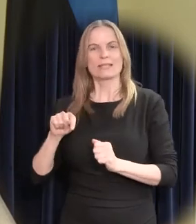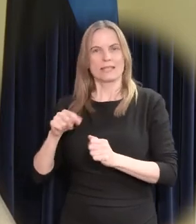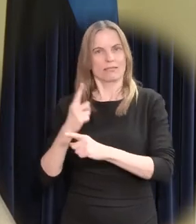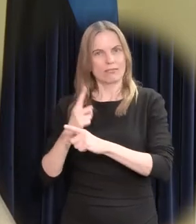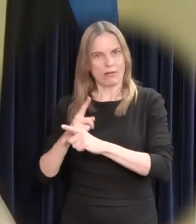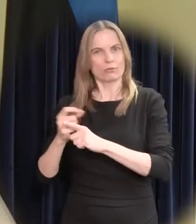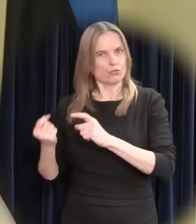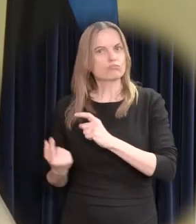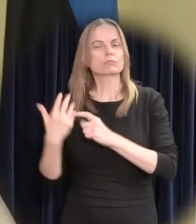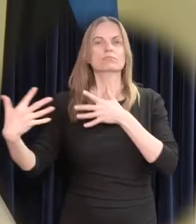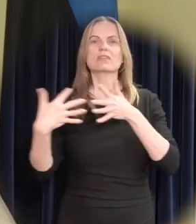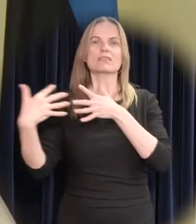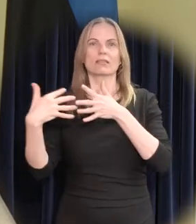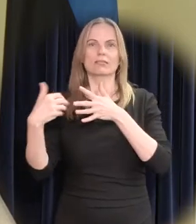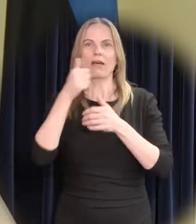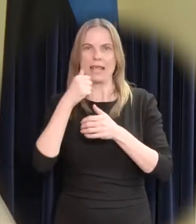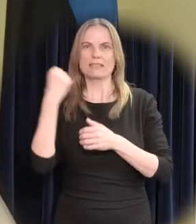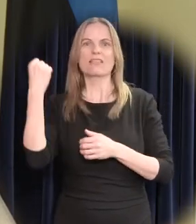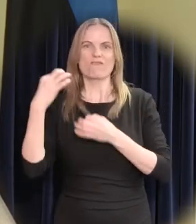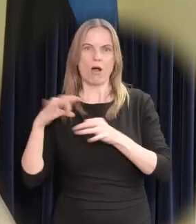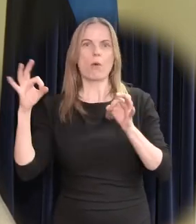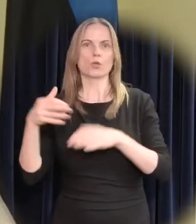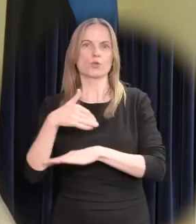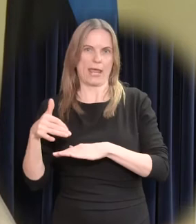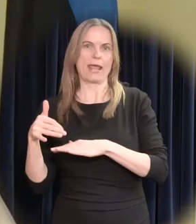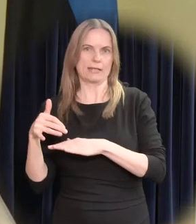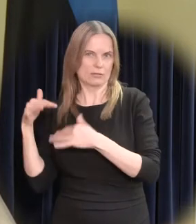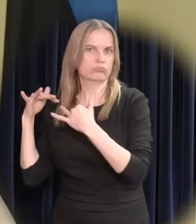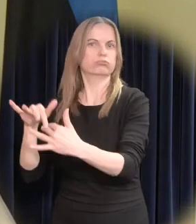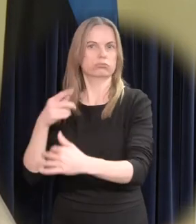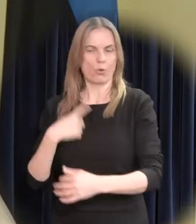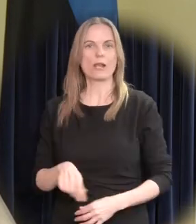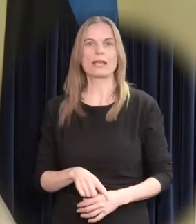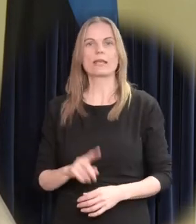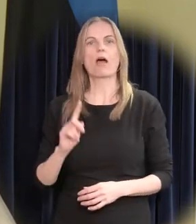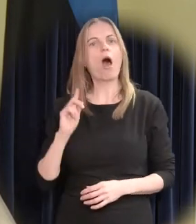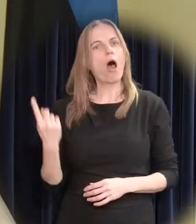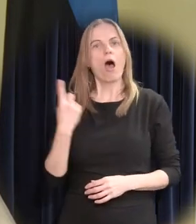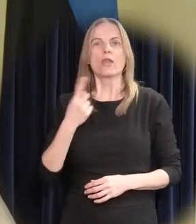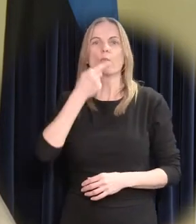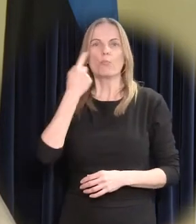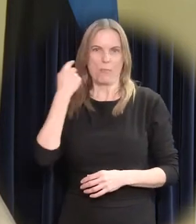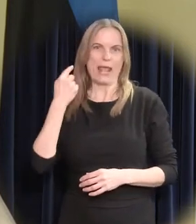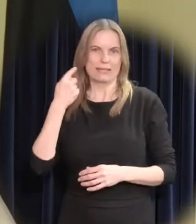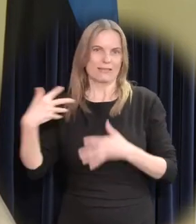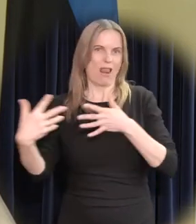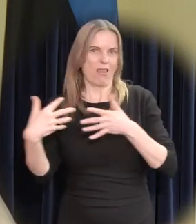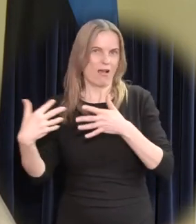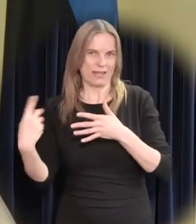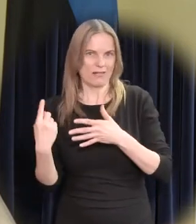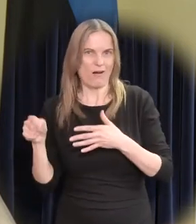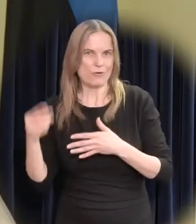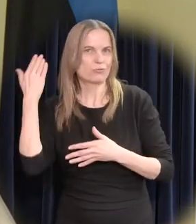vabaduse eest. Aga need ei ole olnud ainult meeste lahingud. Oleme oma iseseisva riigi eest tänu võlgu ka nendele